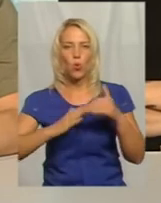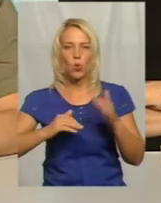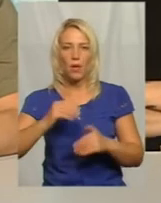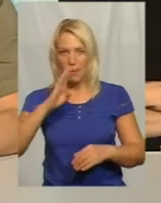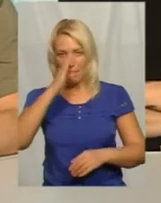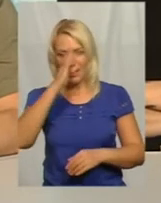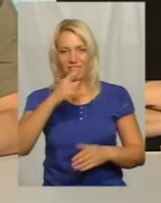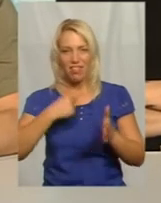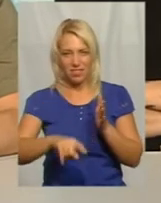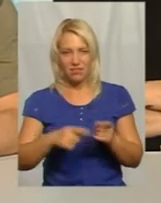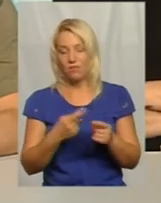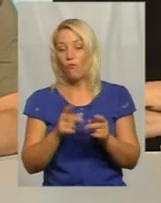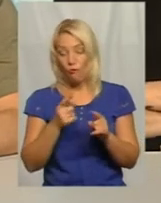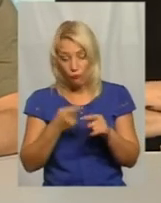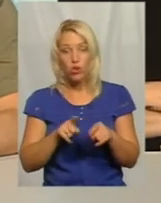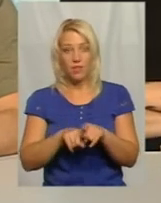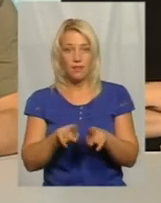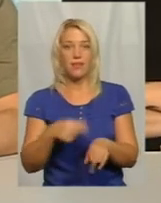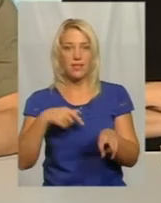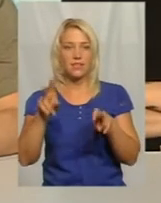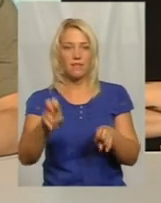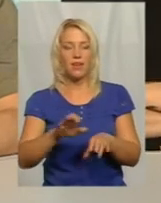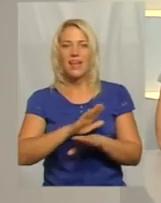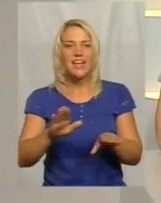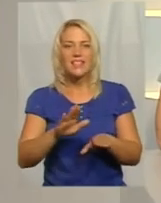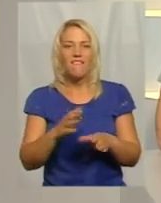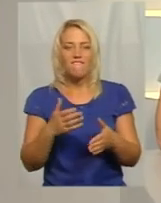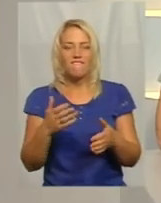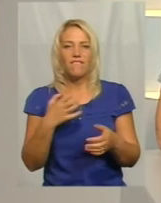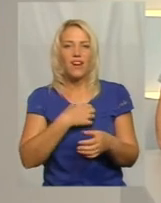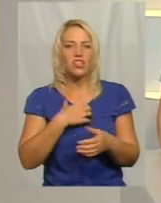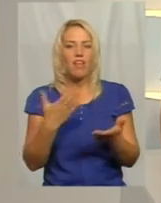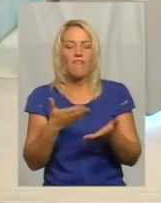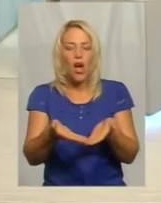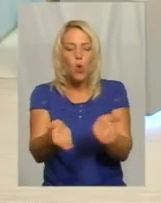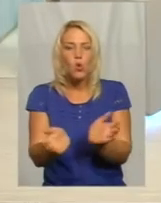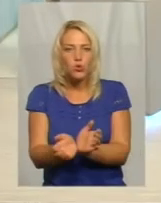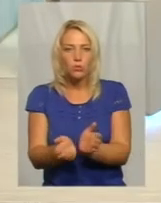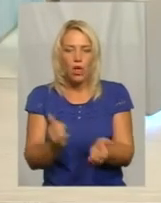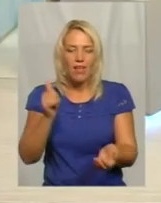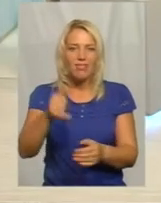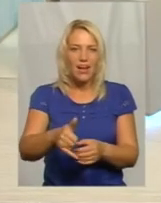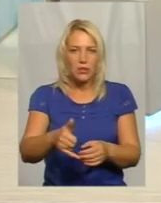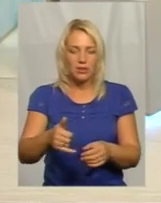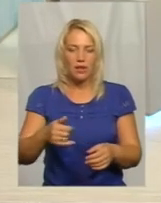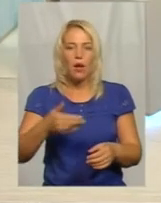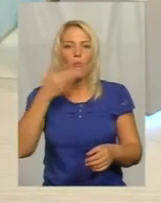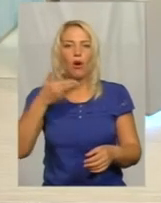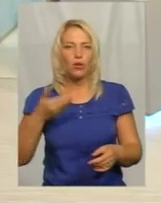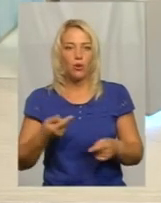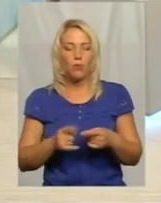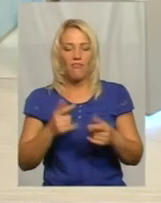називаю. Неважно, якую миску налита похлебка, ви продаєте своє